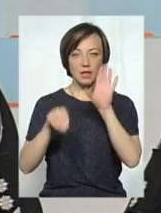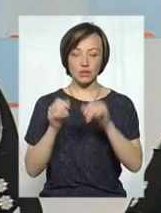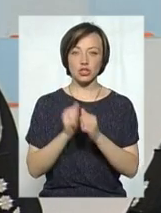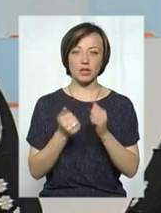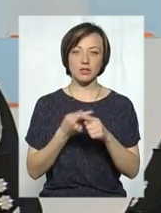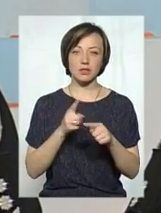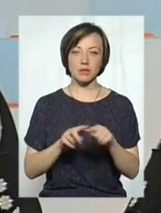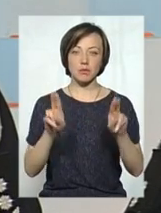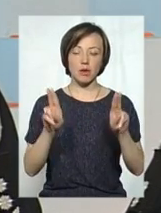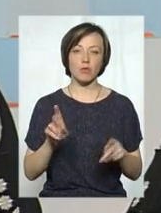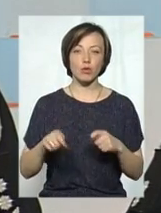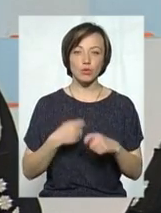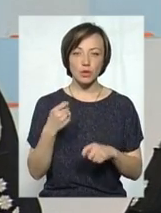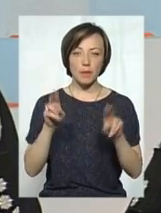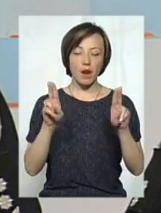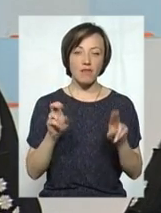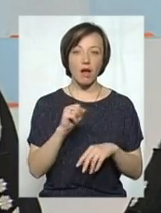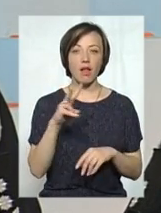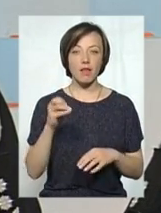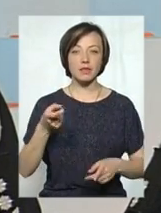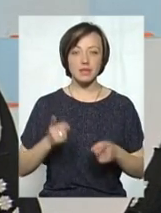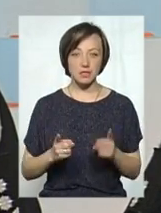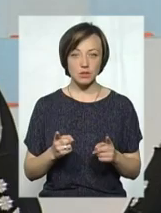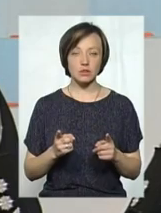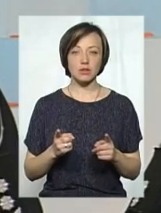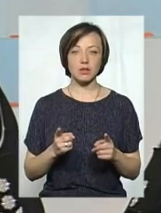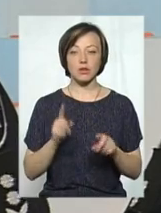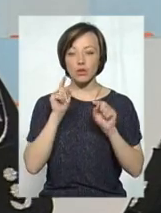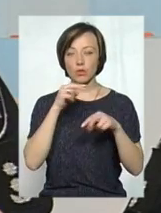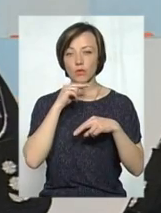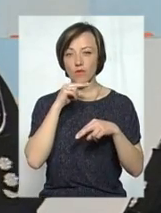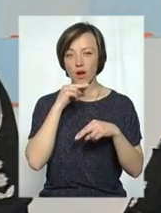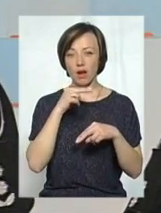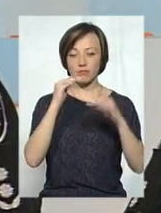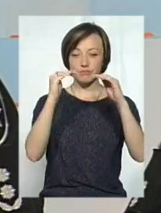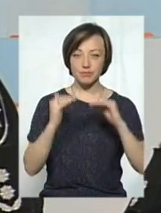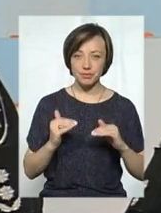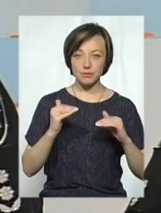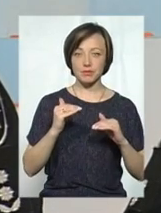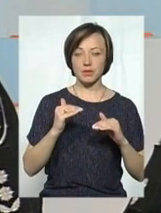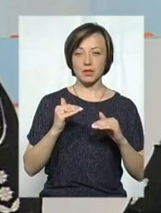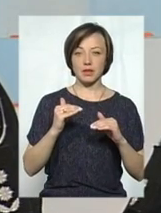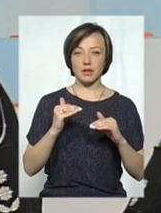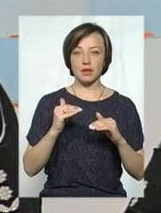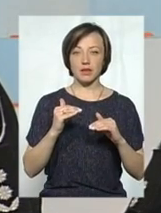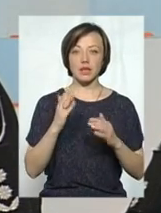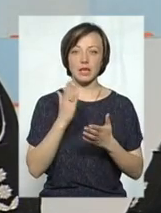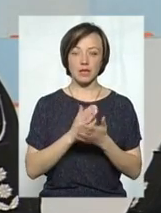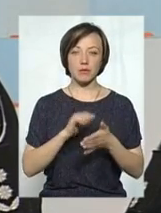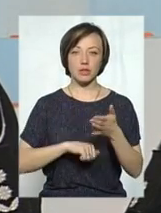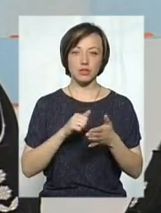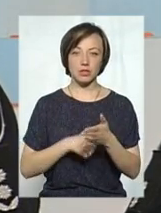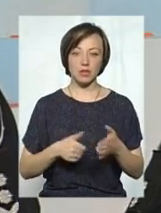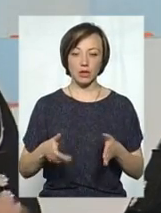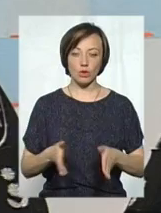часто цим правилом порушується правило, але дійсно падає увага, відволікаються водії, що є причиною дорожньо